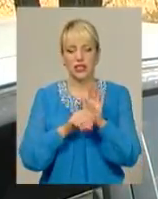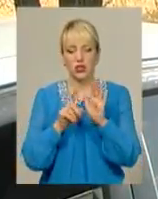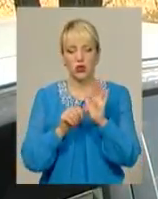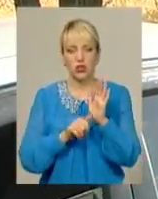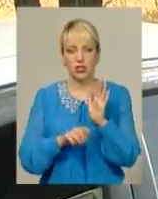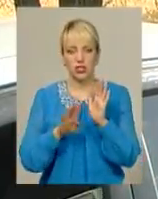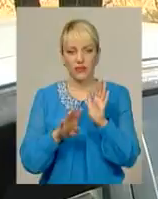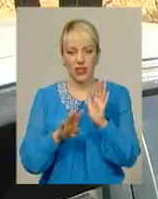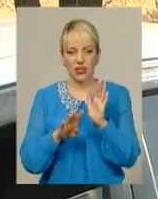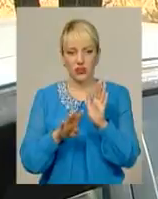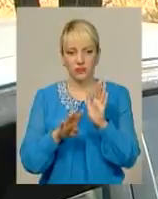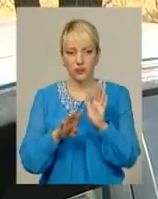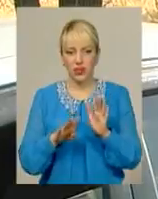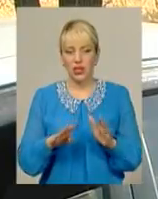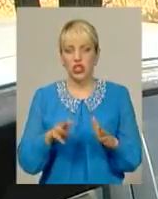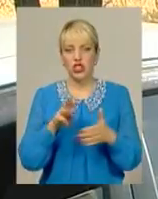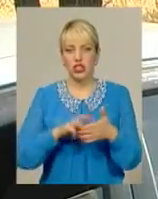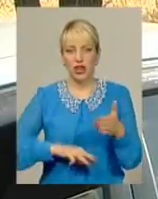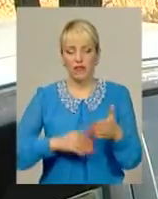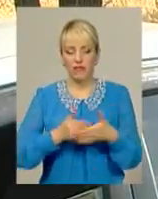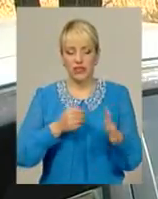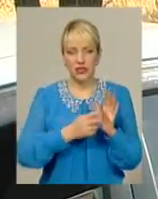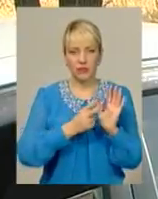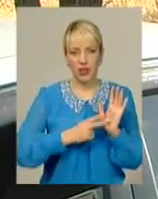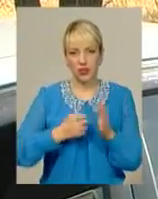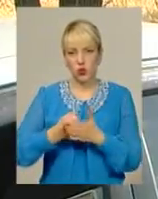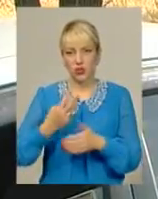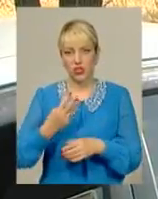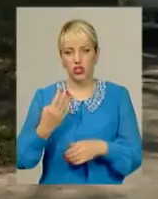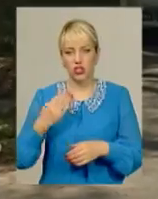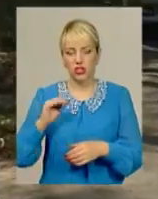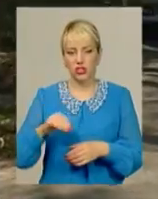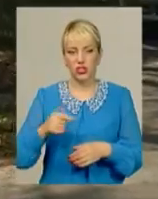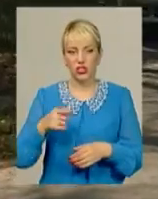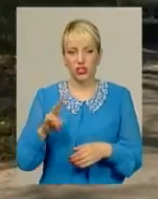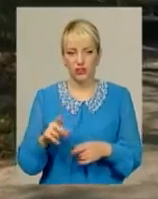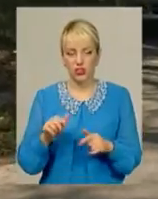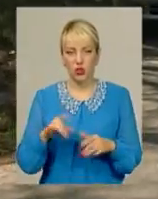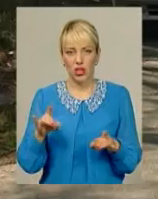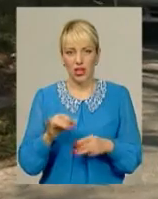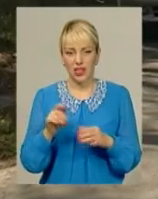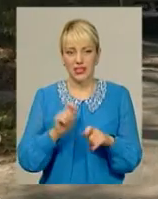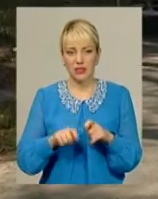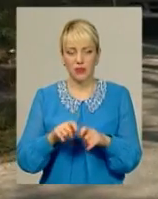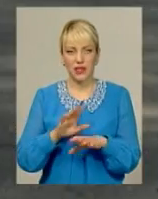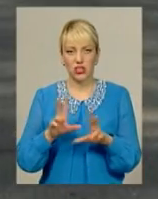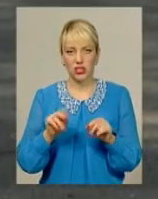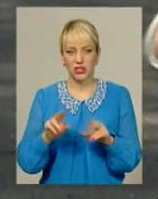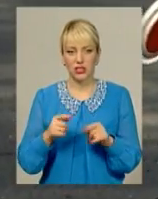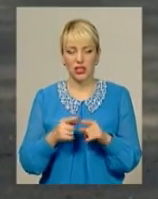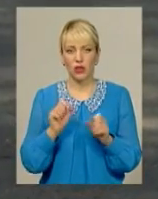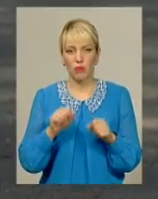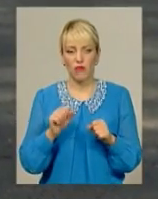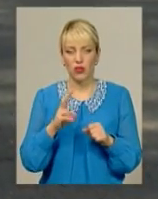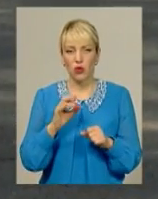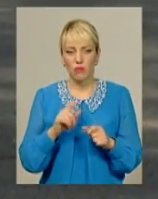про адмістанні правопорушення, частина перша, штраф від 17 до 34 тисяч гривень. Цього разу інспекторам не надто щастило. Ймовірно,